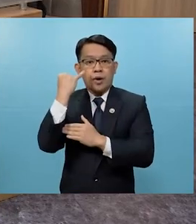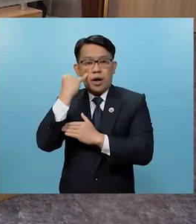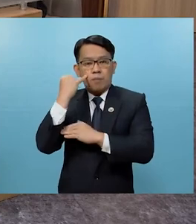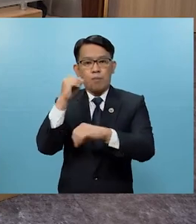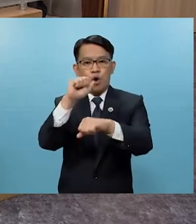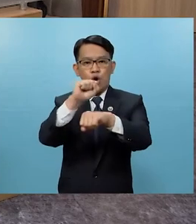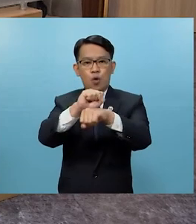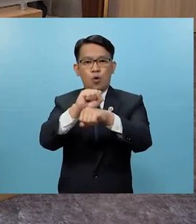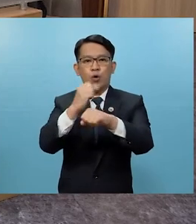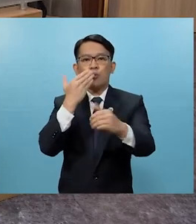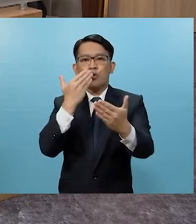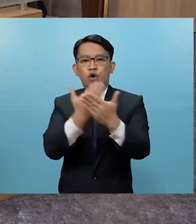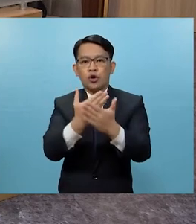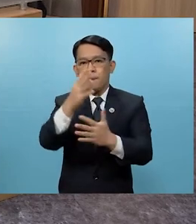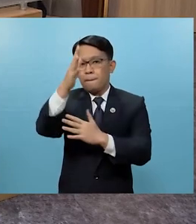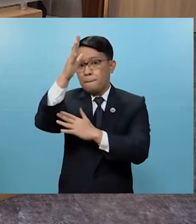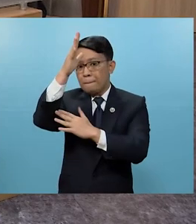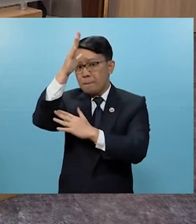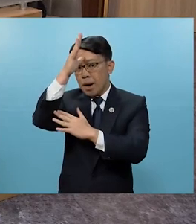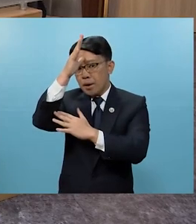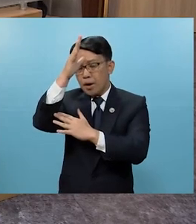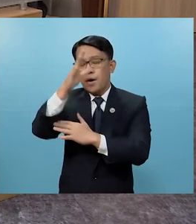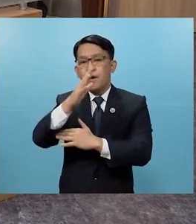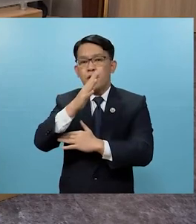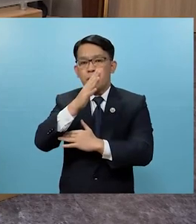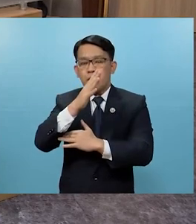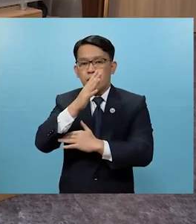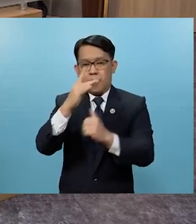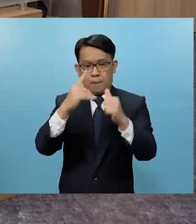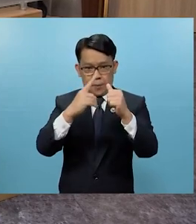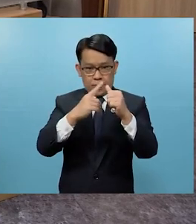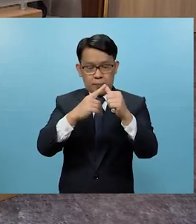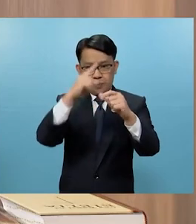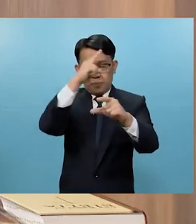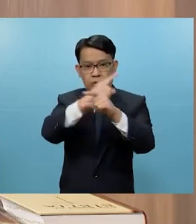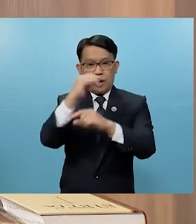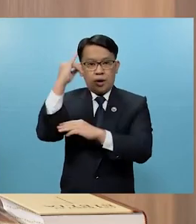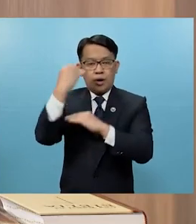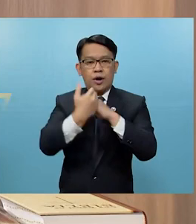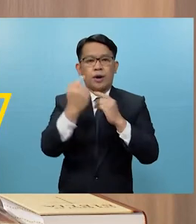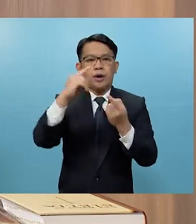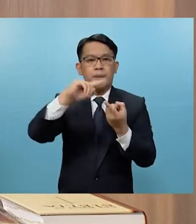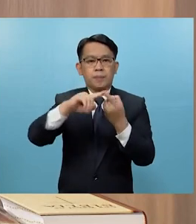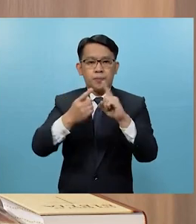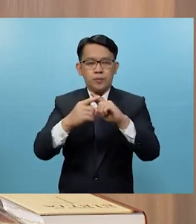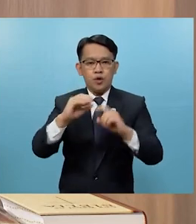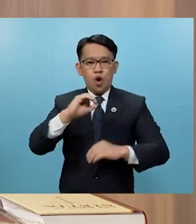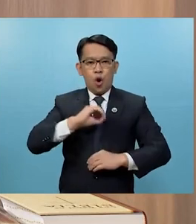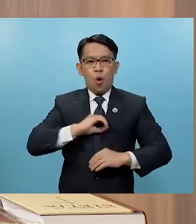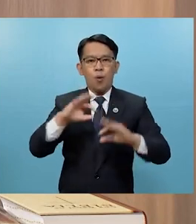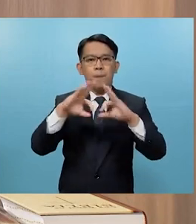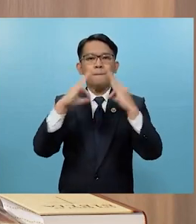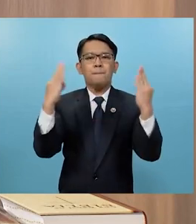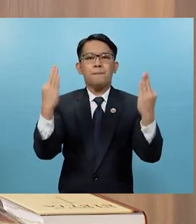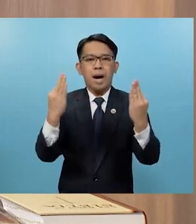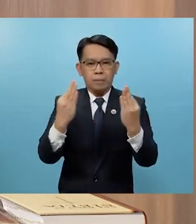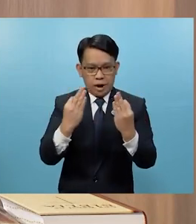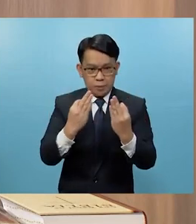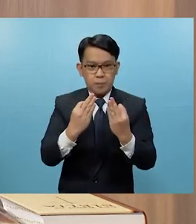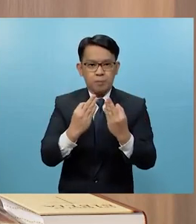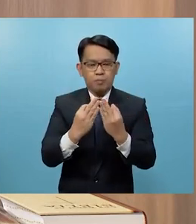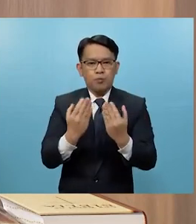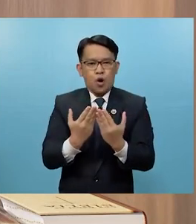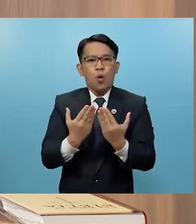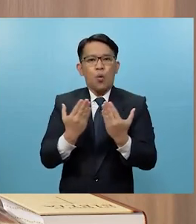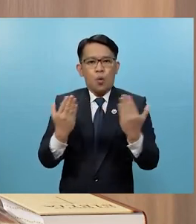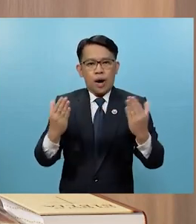nagtatrabaho ng marangalang ama o yung mga magulang. Pangunahina, kapatid na Jelo at mga kaibigan, yung kanyang sariling pamilya. At